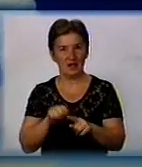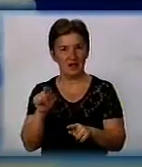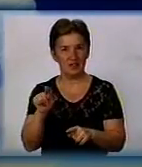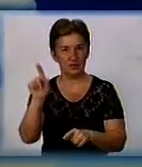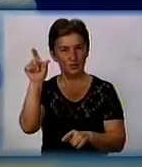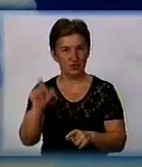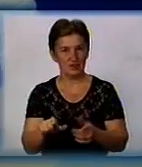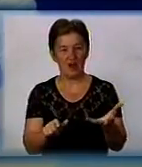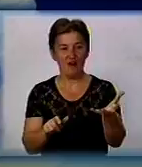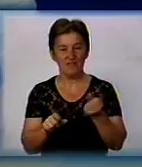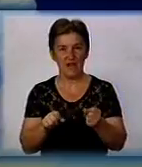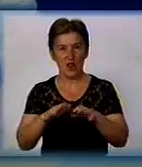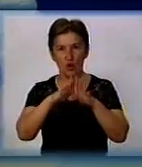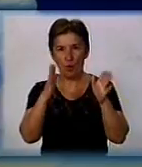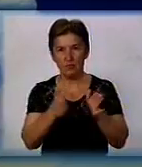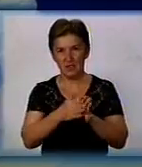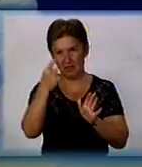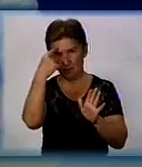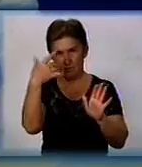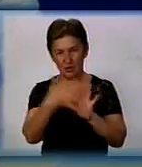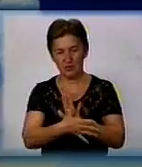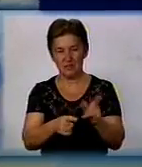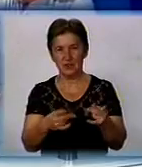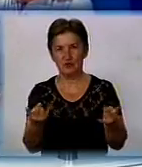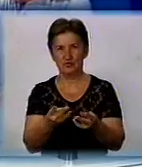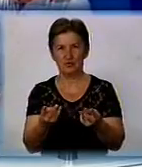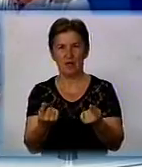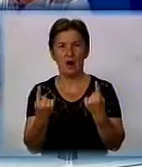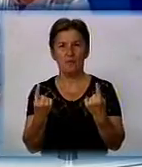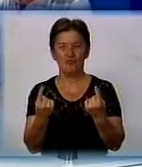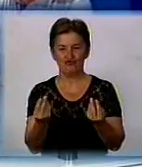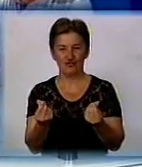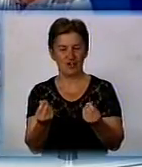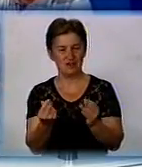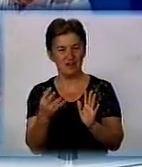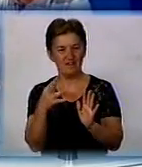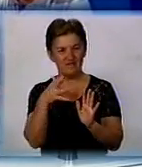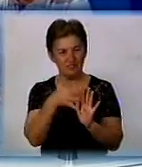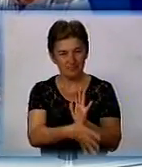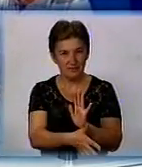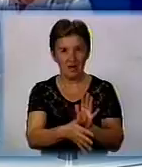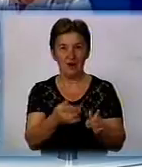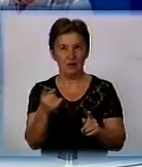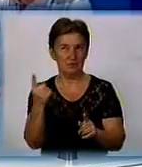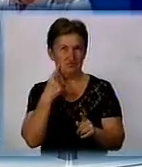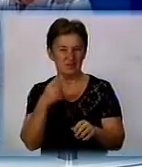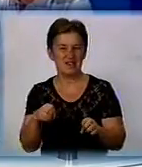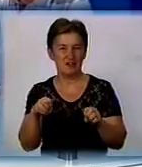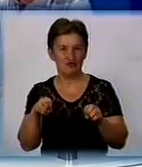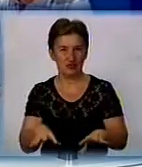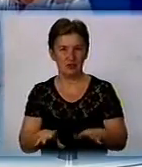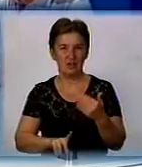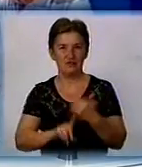взявши цей комплекс, він поняв, що тут більші деньги потрібно власть, він не збирався вкладати. Він приняв решення і тоді почали